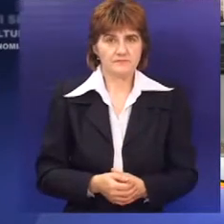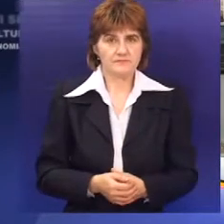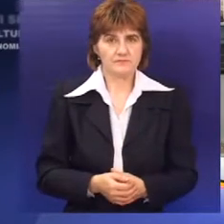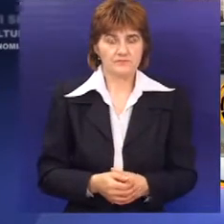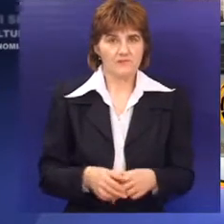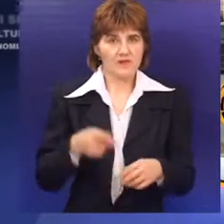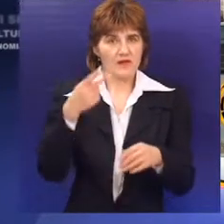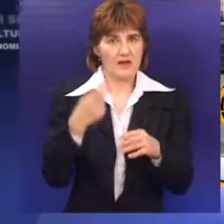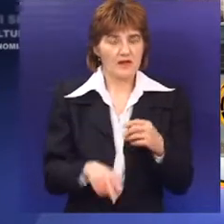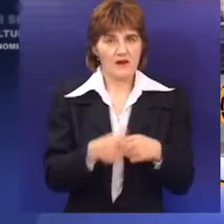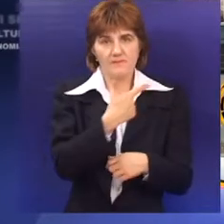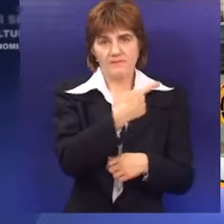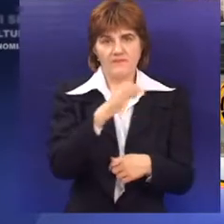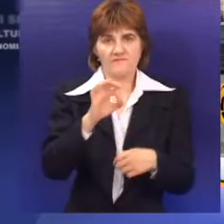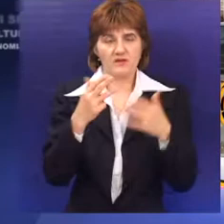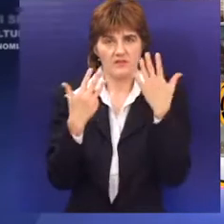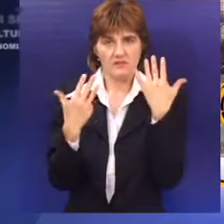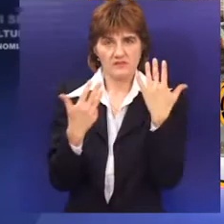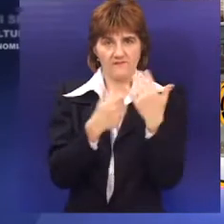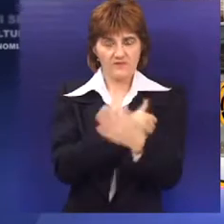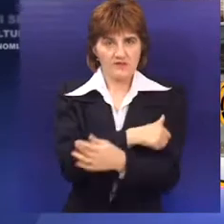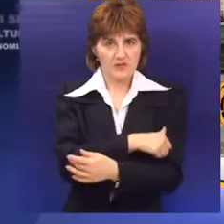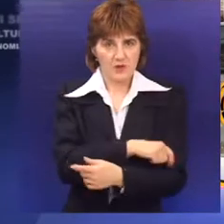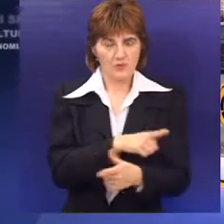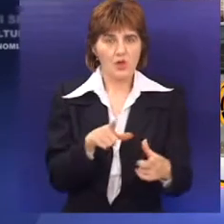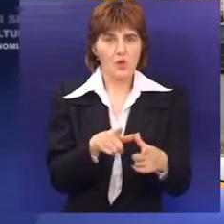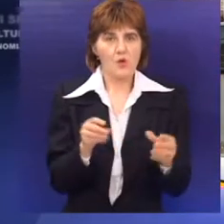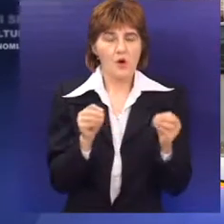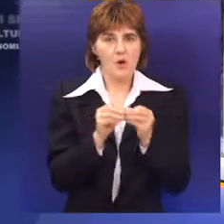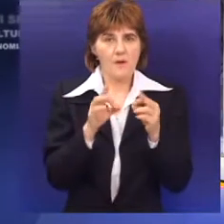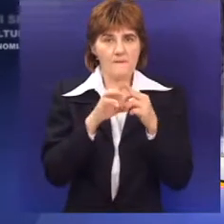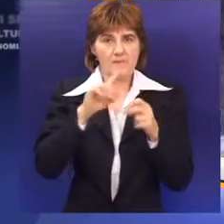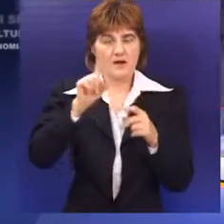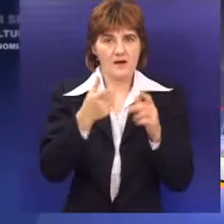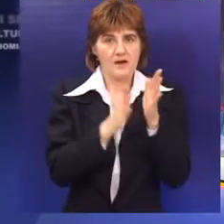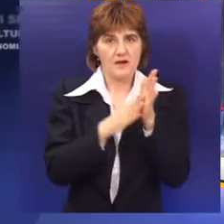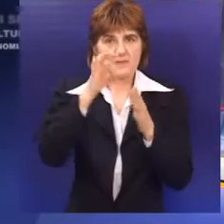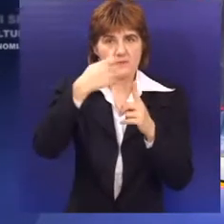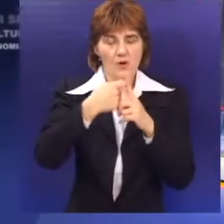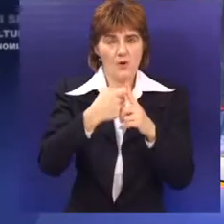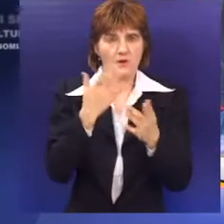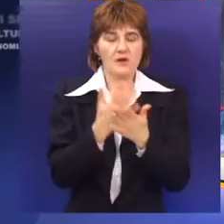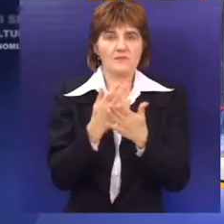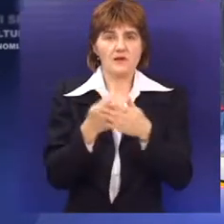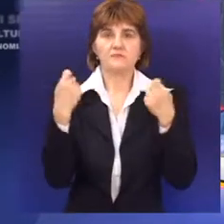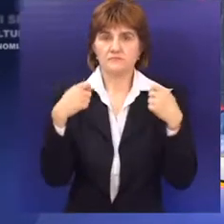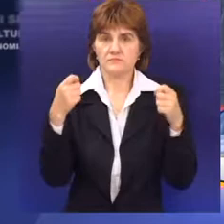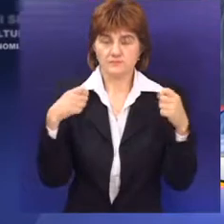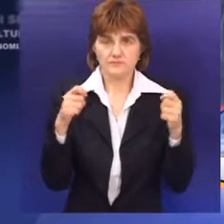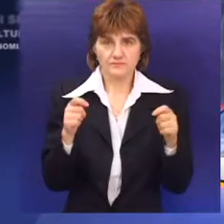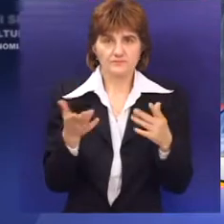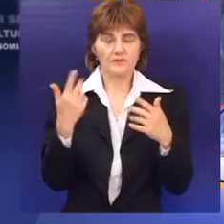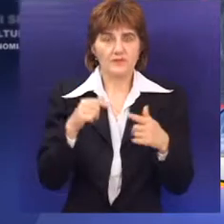Krajem 2009. godine objekat ambulante u Bajmoku je delemično renoviran, a prilikom današnjeg obilaska delegacija